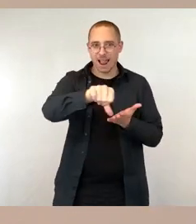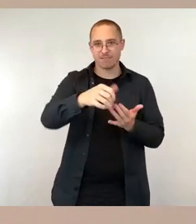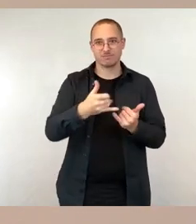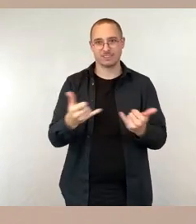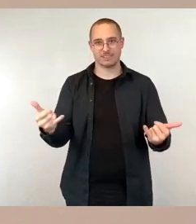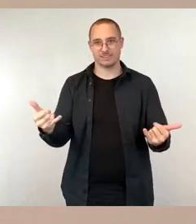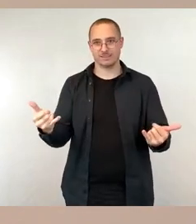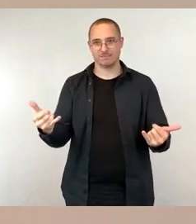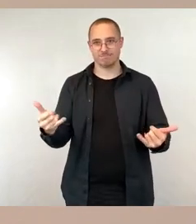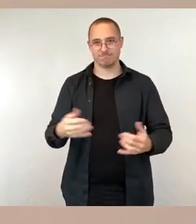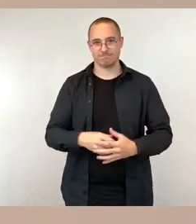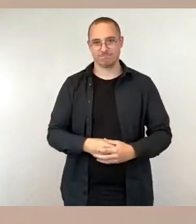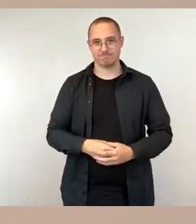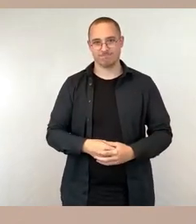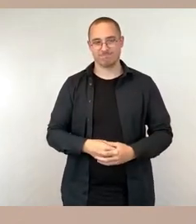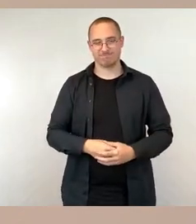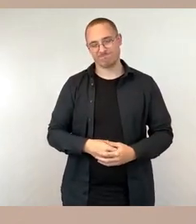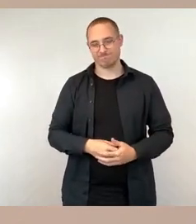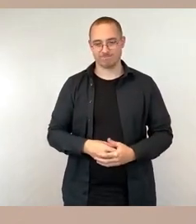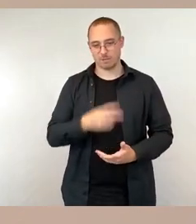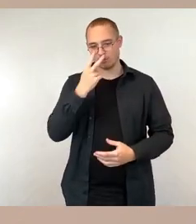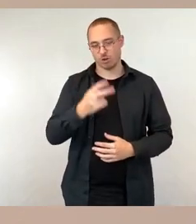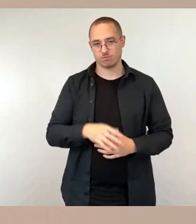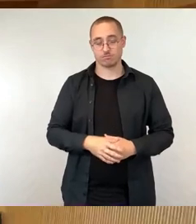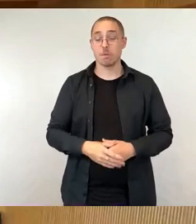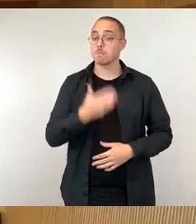die noch zu nehmen ist. Okay, vielen Dank für die Beantwortung.